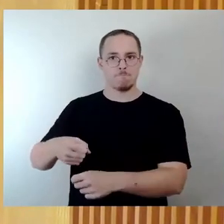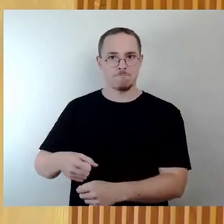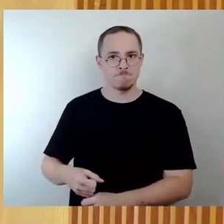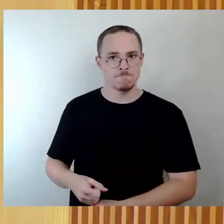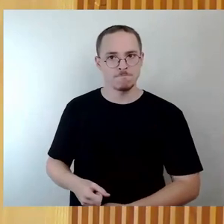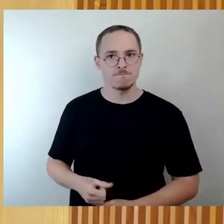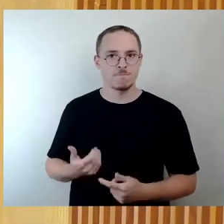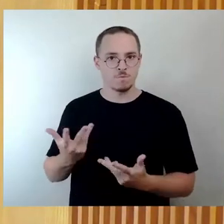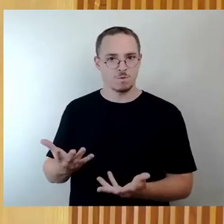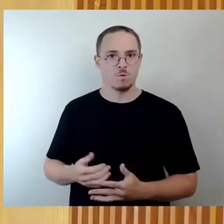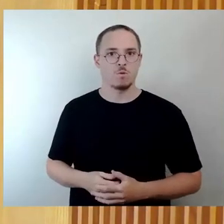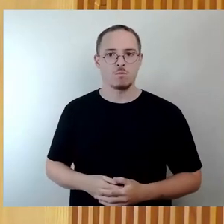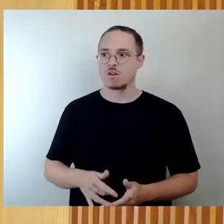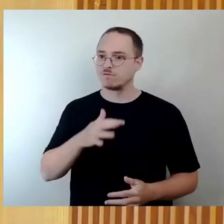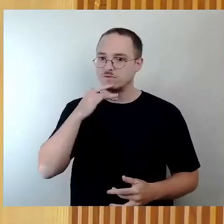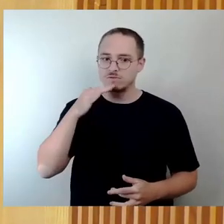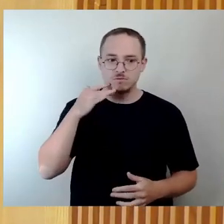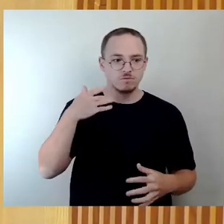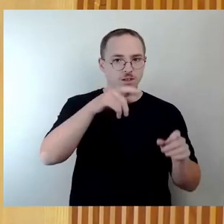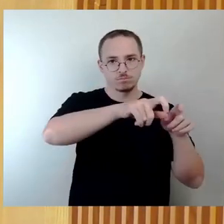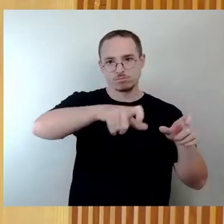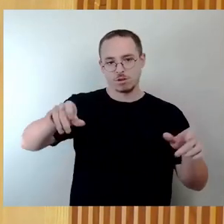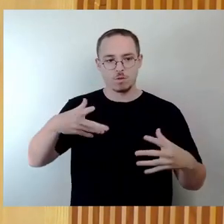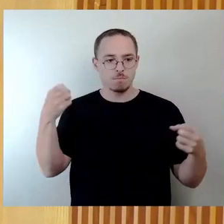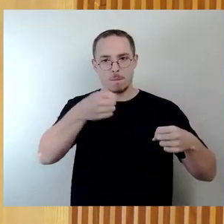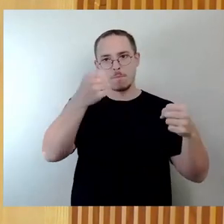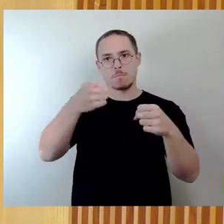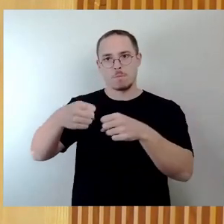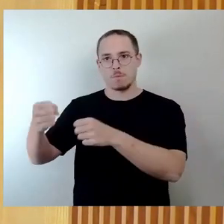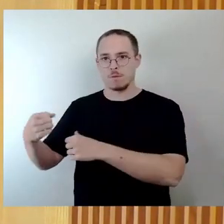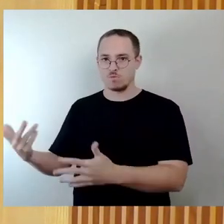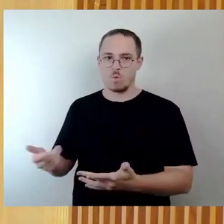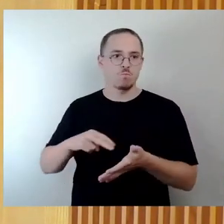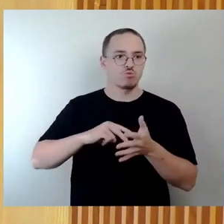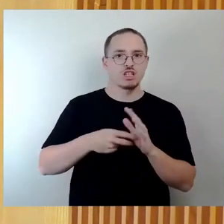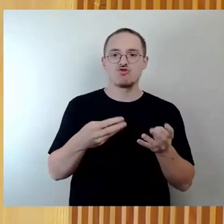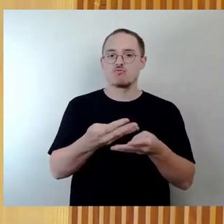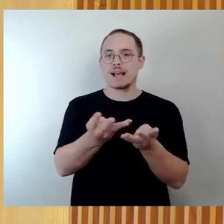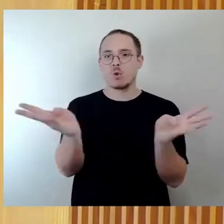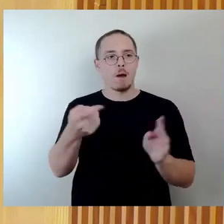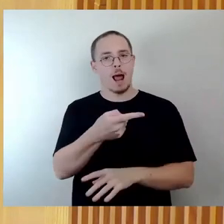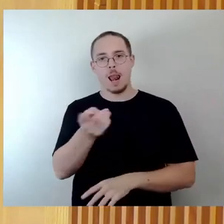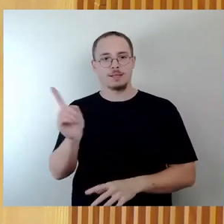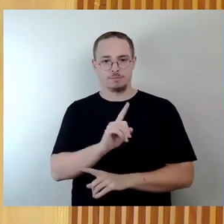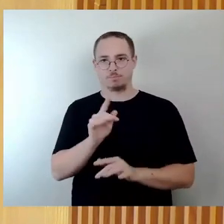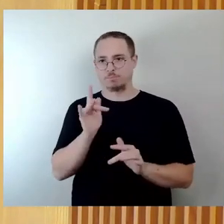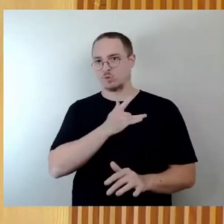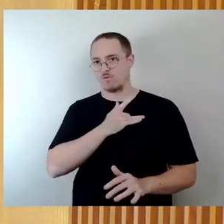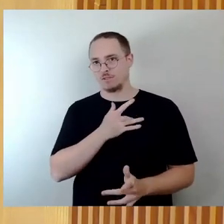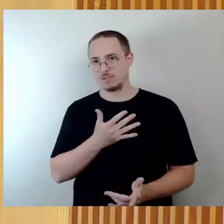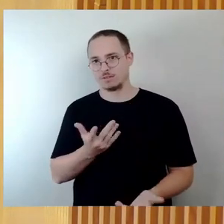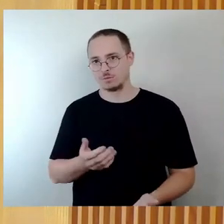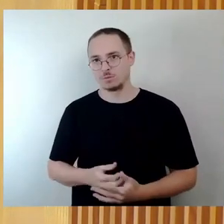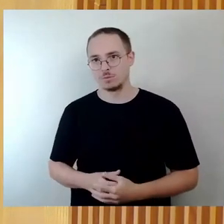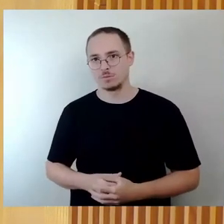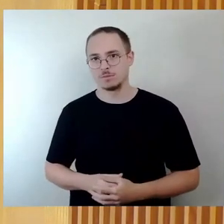über die gesamte Bandbreite des politischen Spektrums hinweg. Und bereits ja auch bei der Sammlung von Unterschriften, als es darum ging, dass man